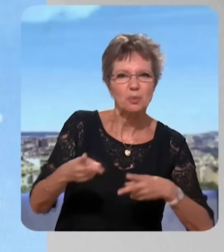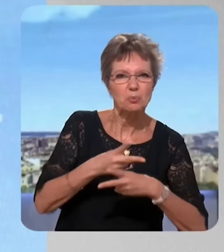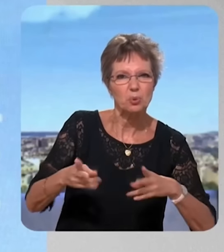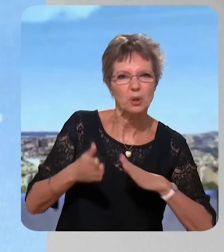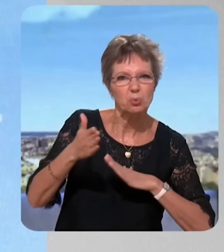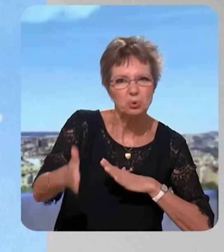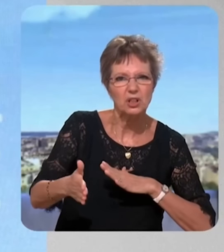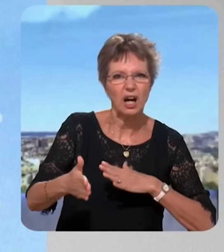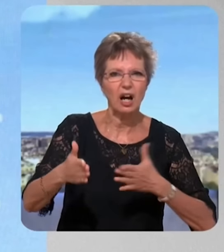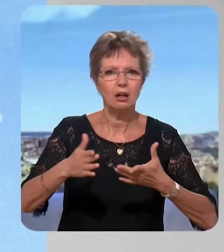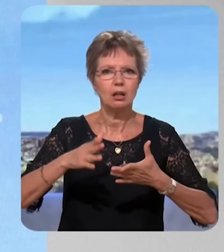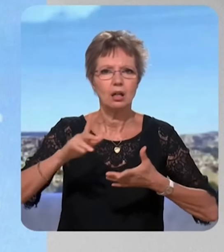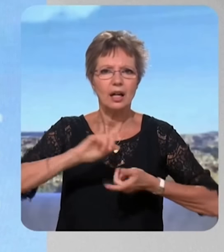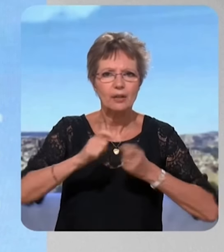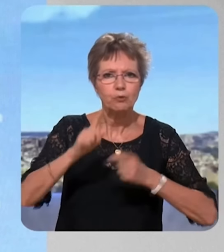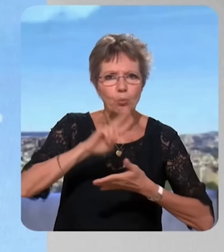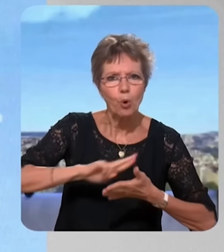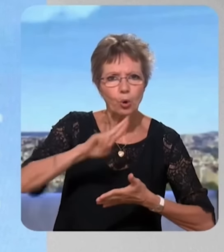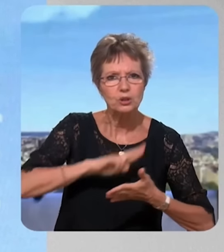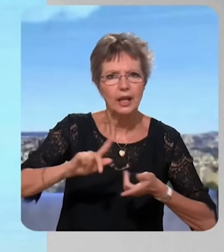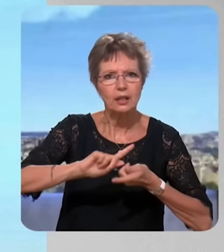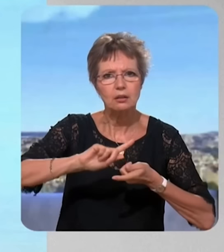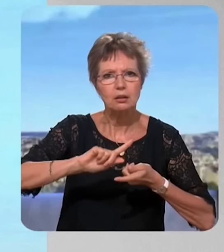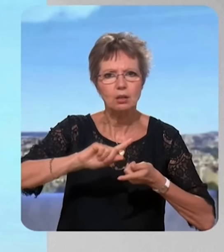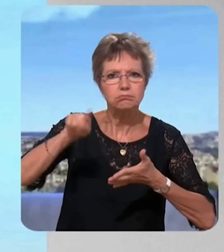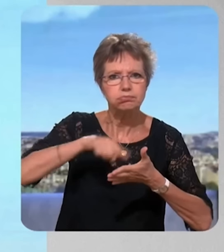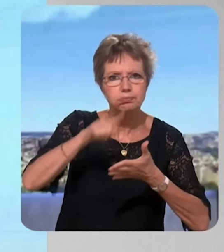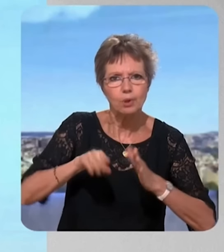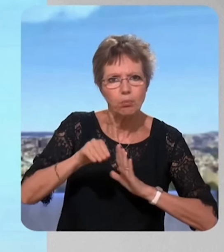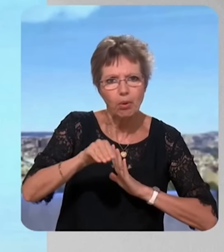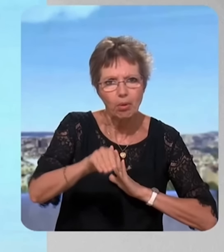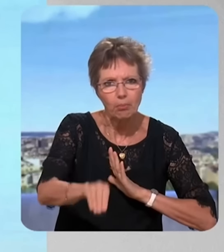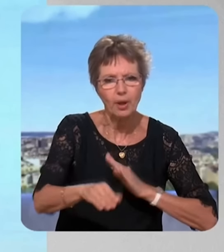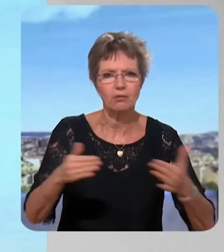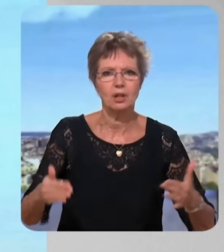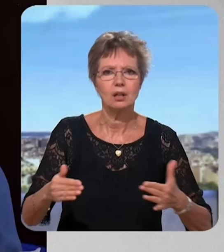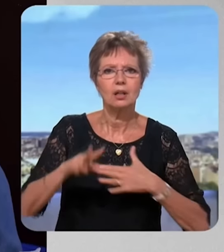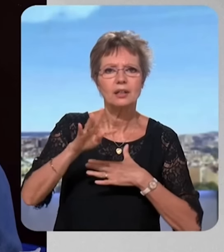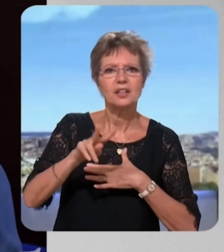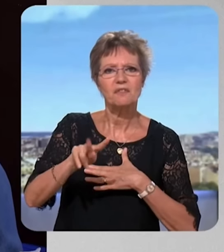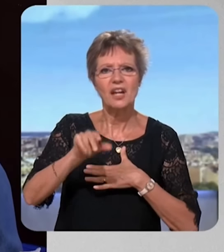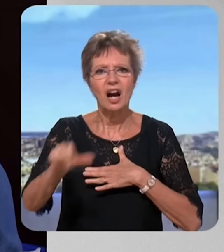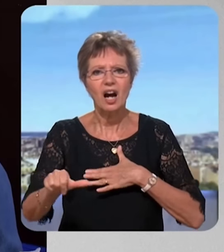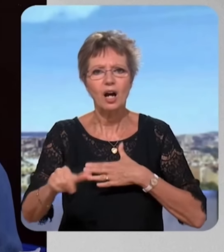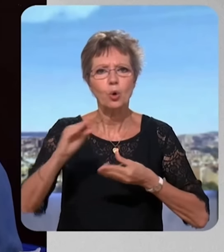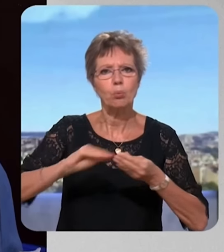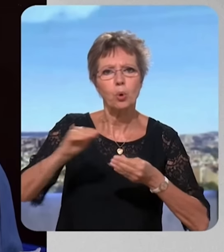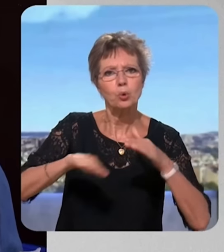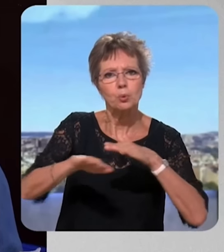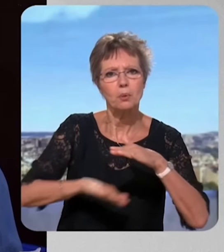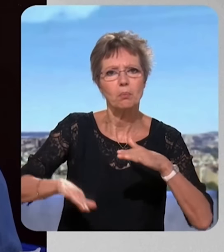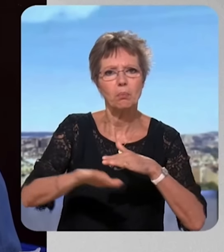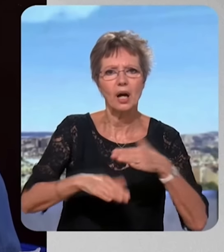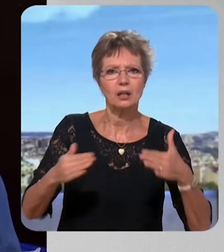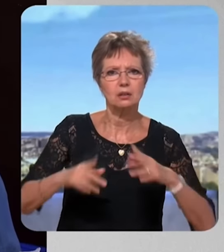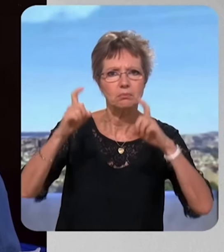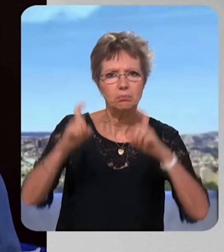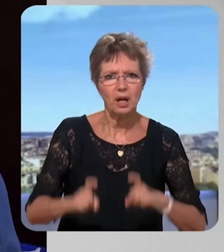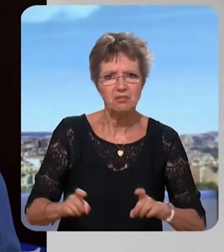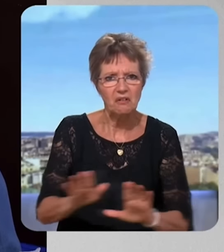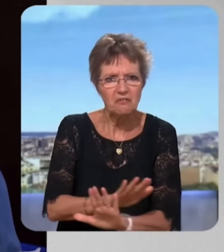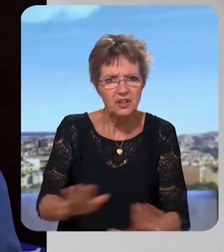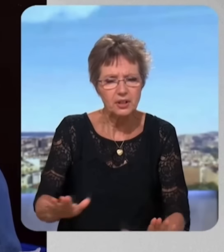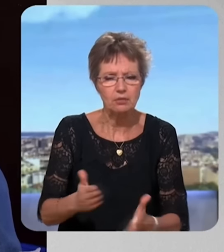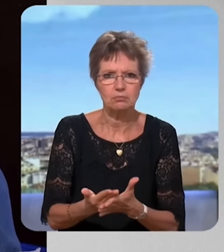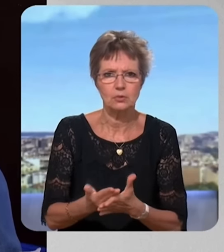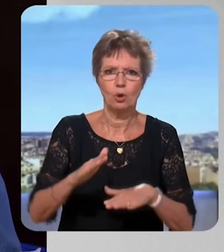'abrogation de la réforme des retraites, ça sera pour plus tard quand on pourra, après l'audit, la baisse de la TVA pour les problèmes nécessités, ça c'est plus au programme. Écoutez, moi je ne